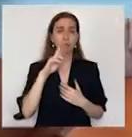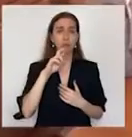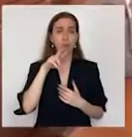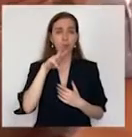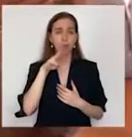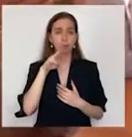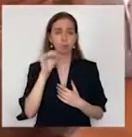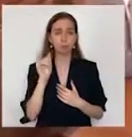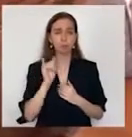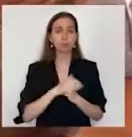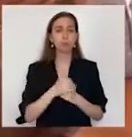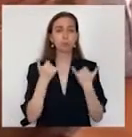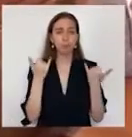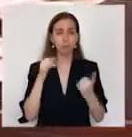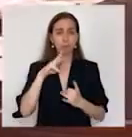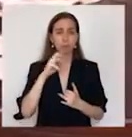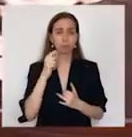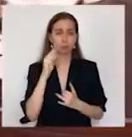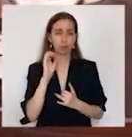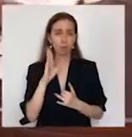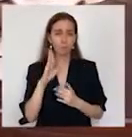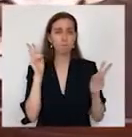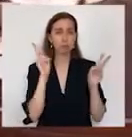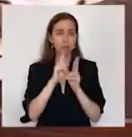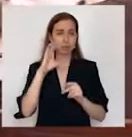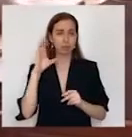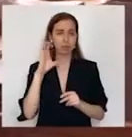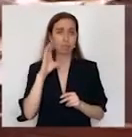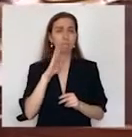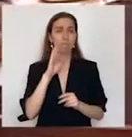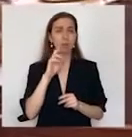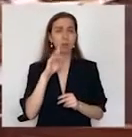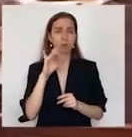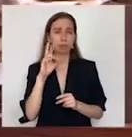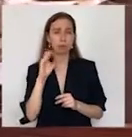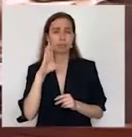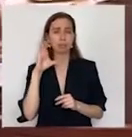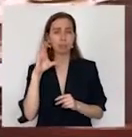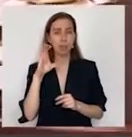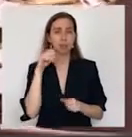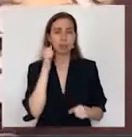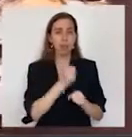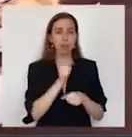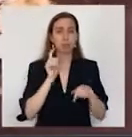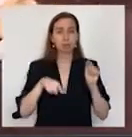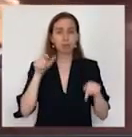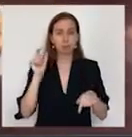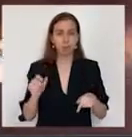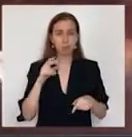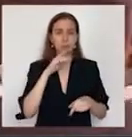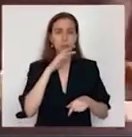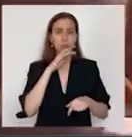Сегодня Михаил Сергеевич Горбачёв встретился в Кремле с генеральным секретарём ЦК